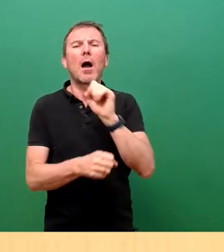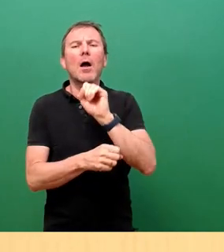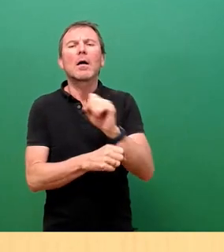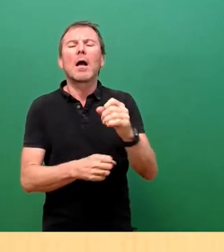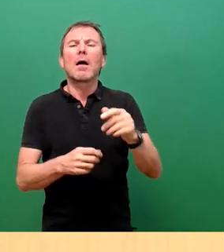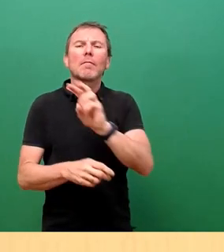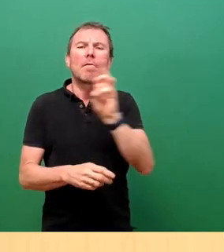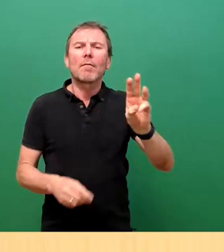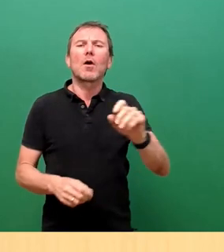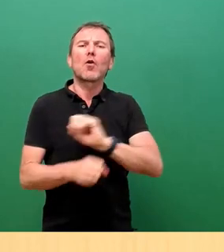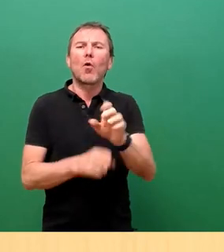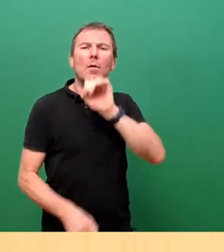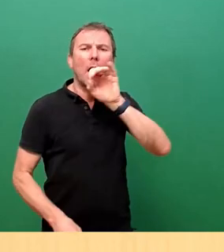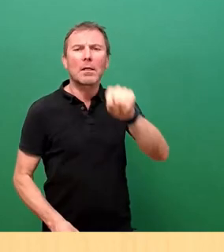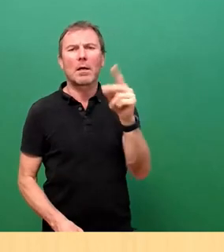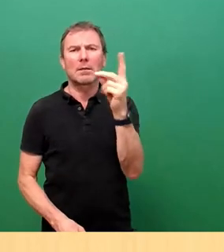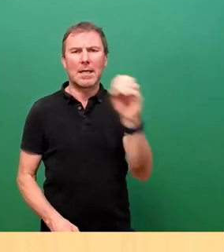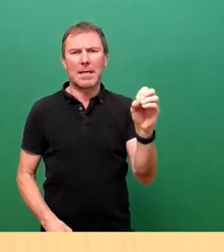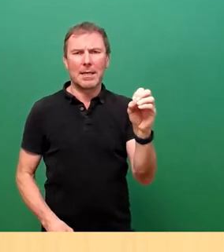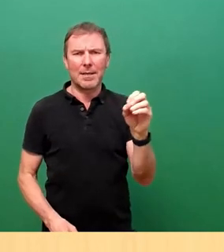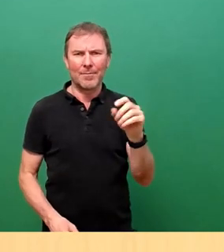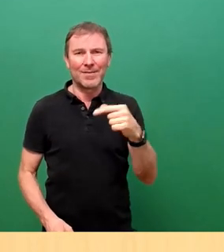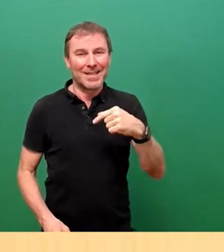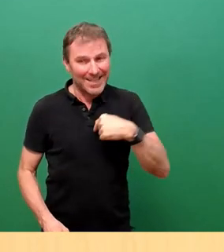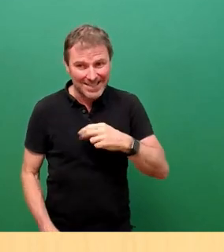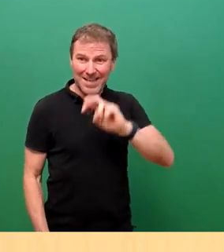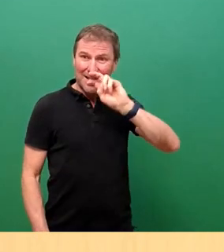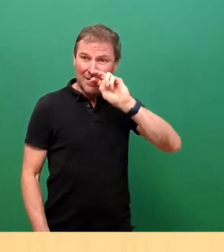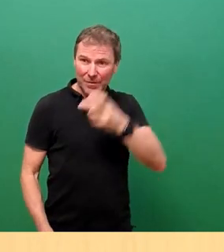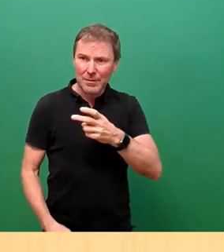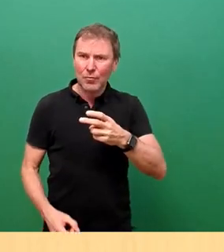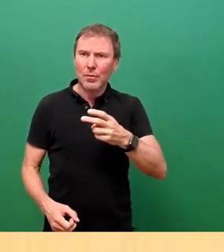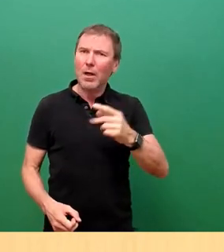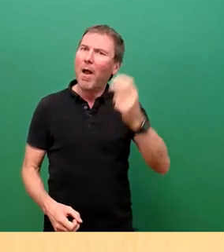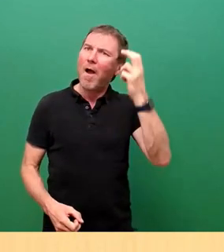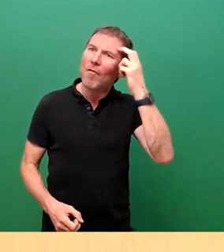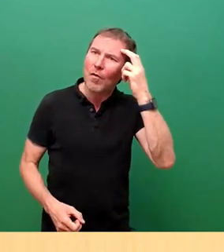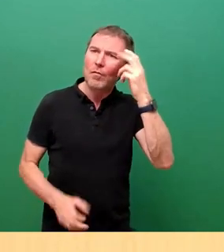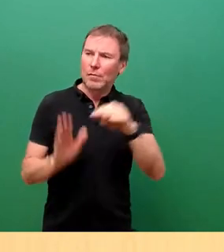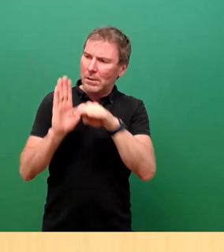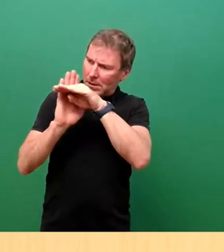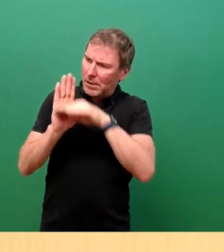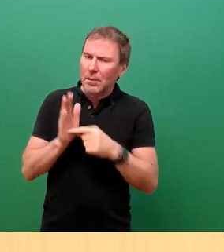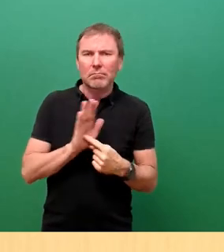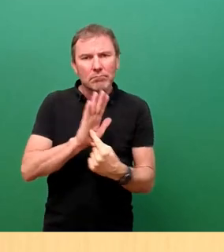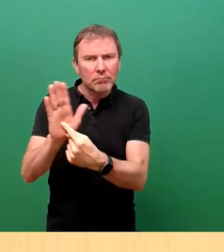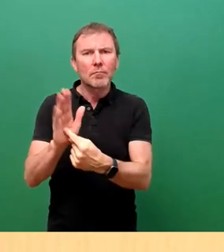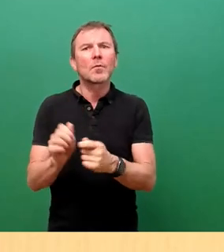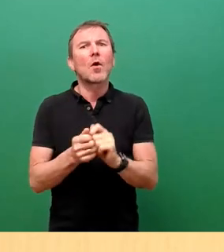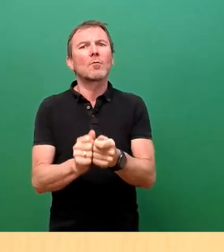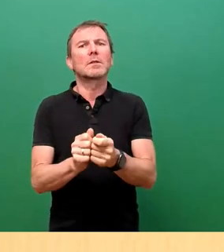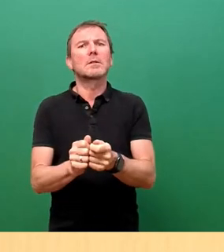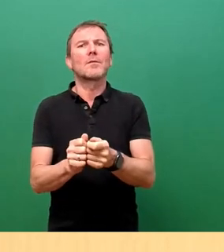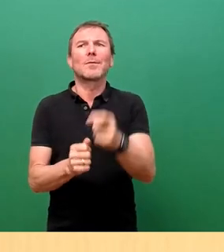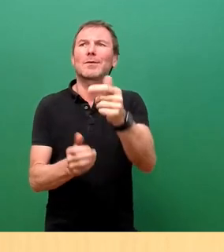Landeshauptstadt versucht, diesen sachlichen Drive, den ich hier versuche reinzubringen, Herr Oberbürgermeister, auch umzusetzen, indem man von einem ganz neuen